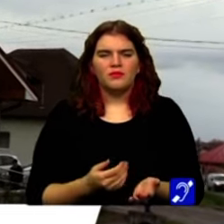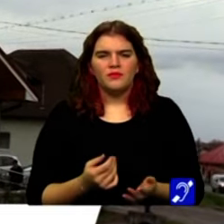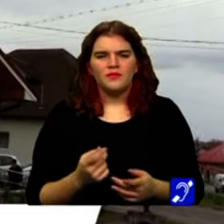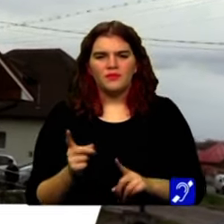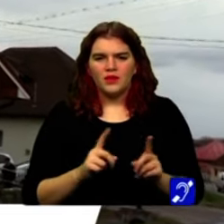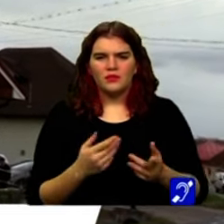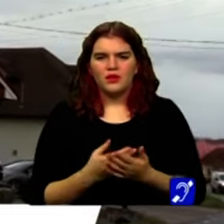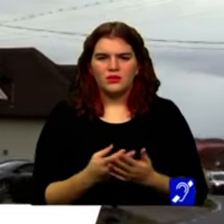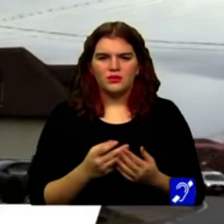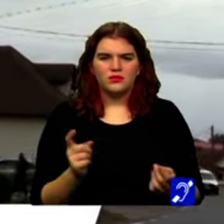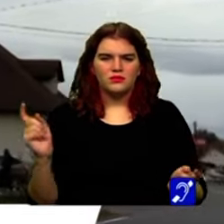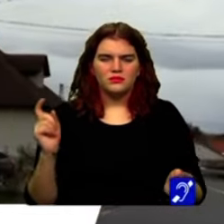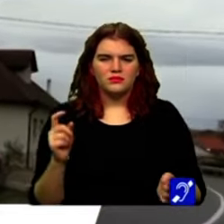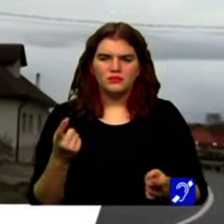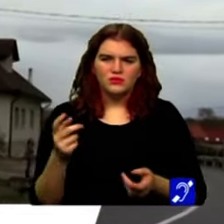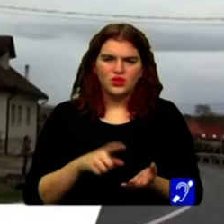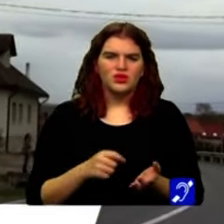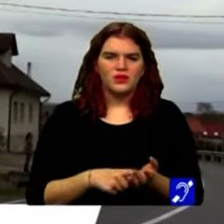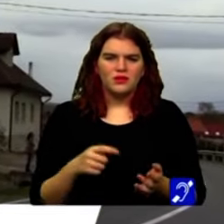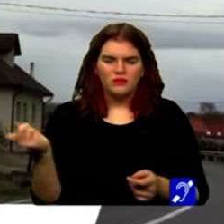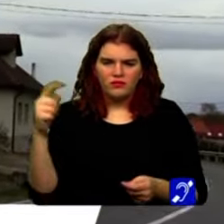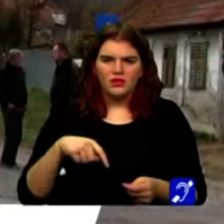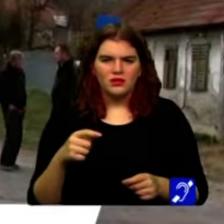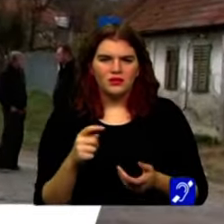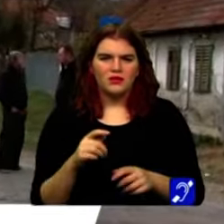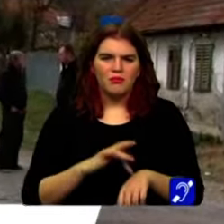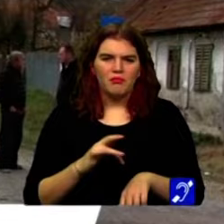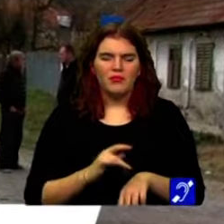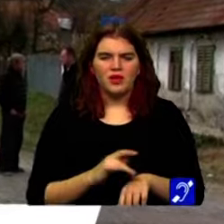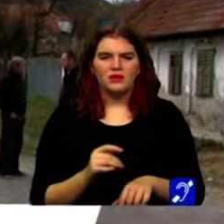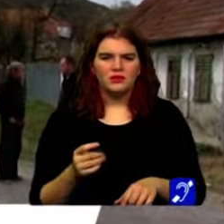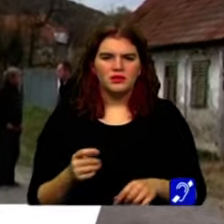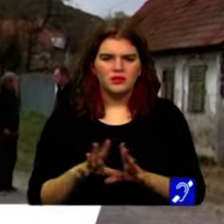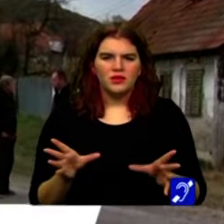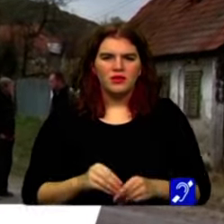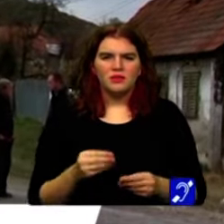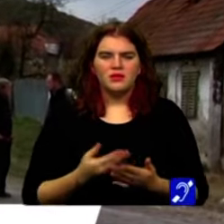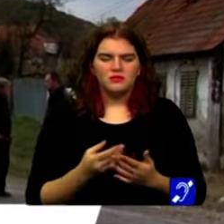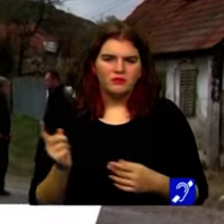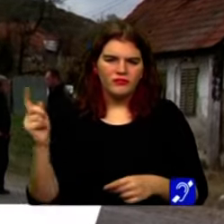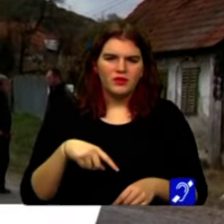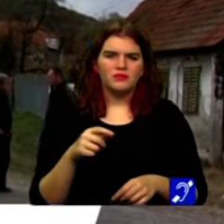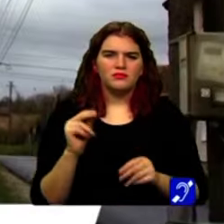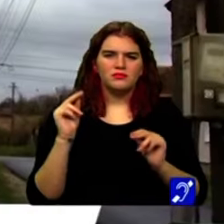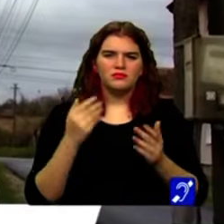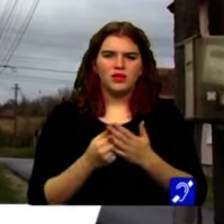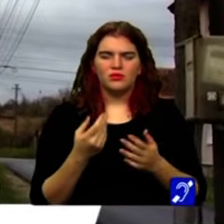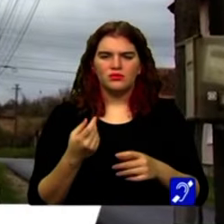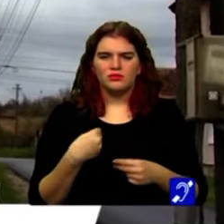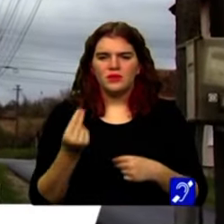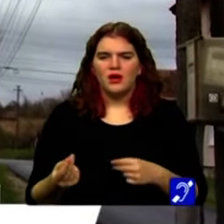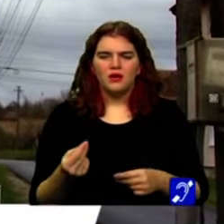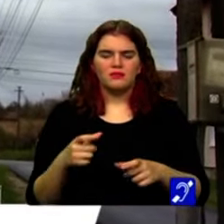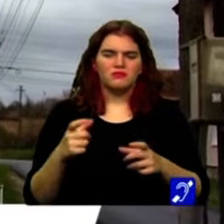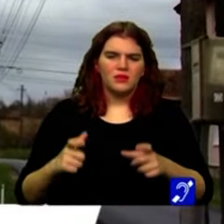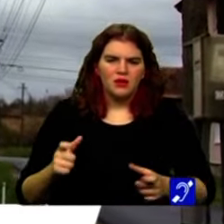apetența unor medici care să fie stimulați și de către autoritățile locale, prin anumite facilități pe care le oferă,